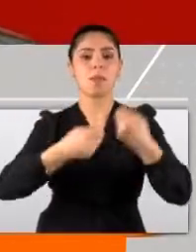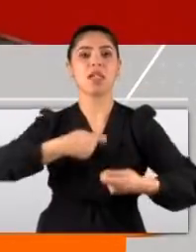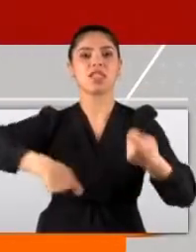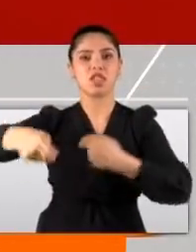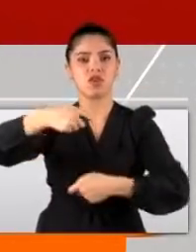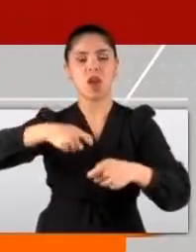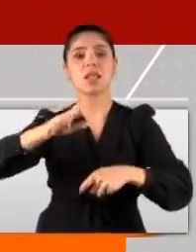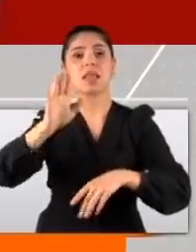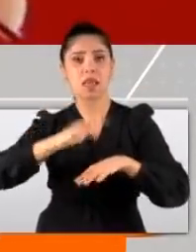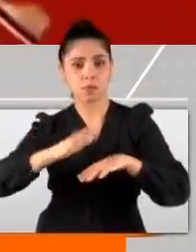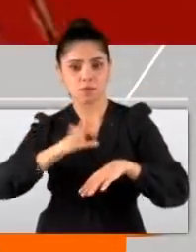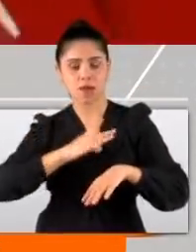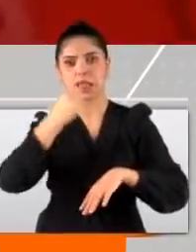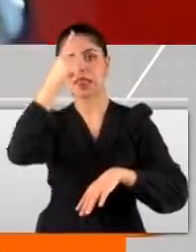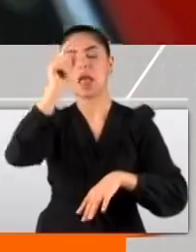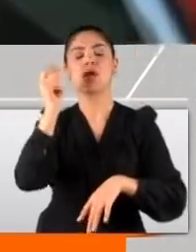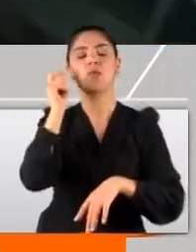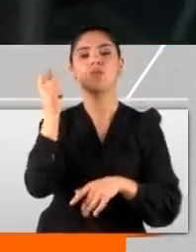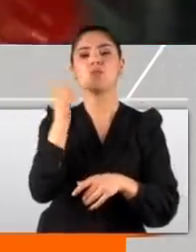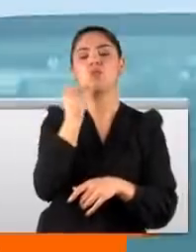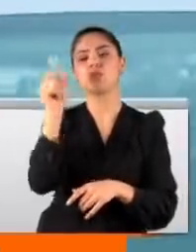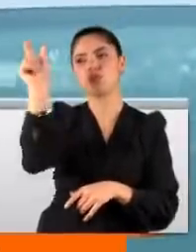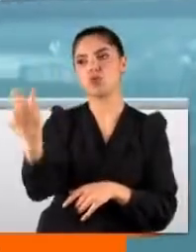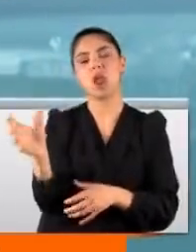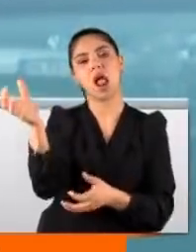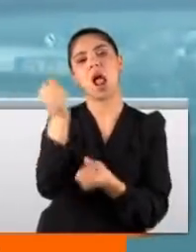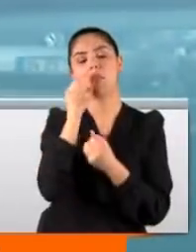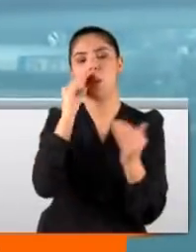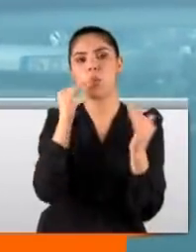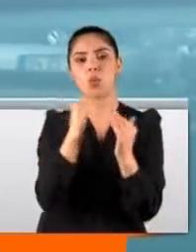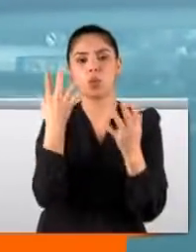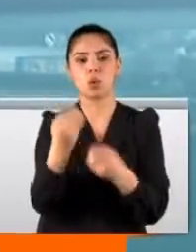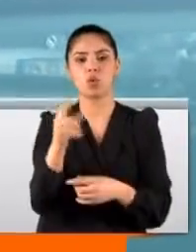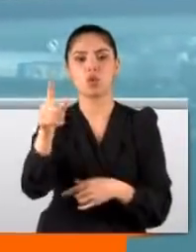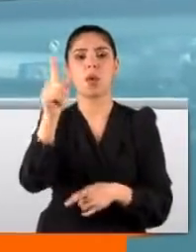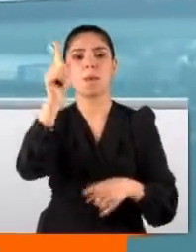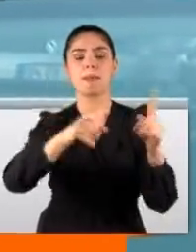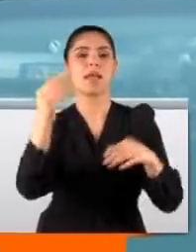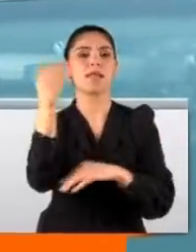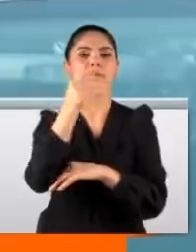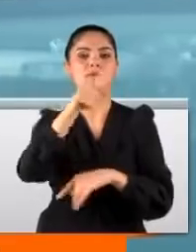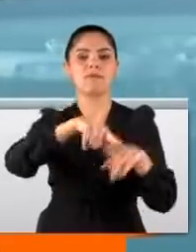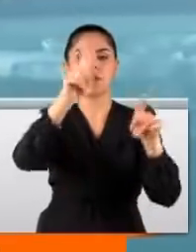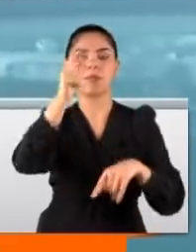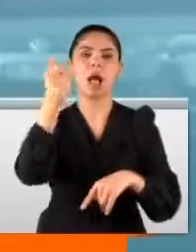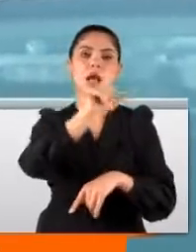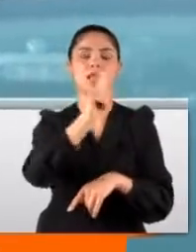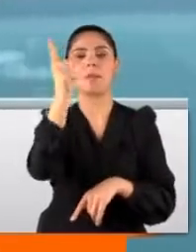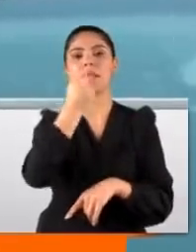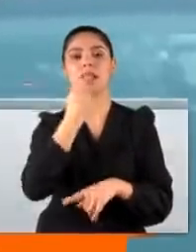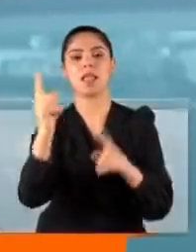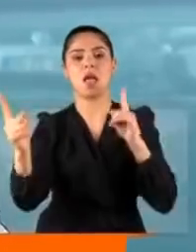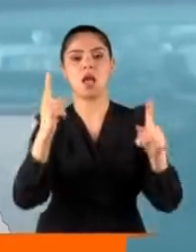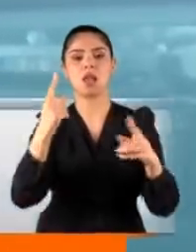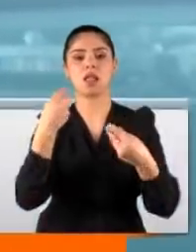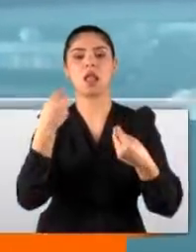yapanların değil, bireysel müşterilerin alması amaçlanıyor. Sözleşme bayilerden bayiye değişiyor ama ortalama 6 ayla 1 senelik